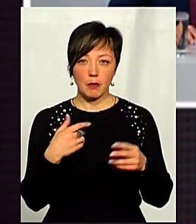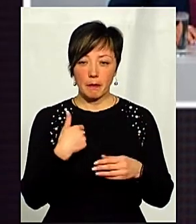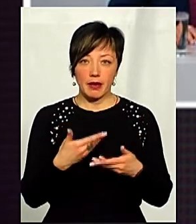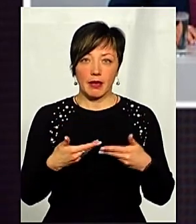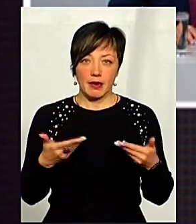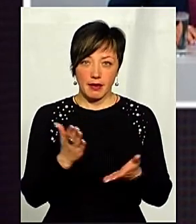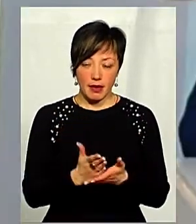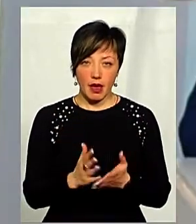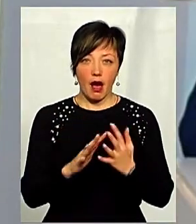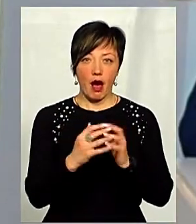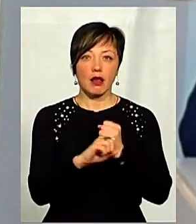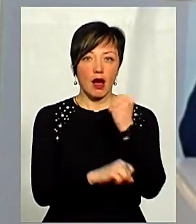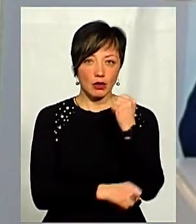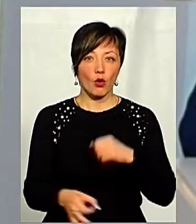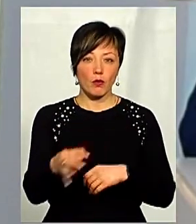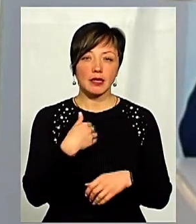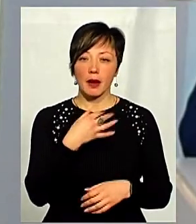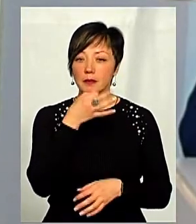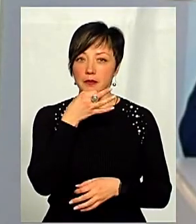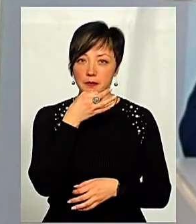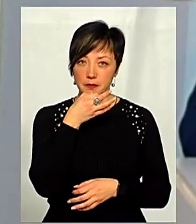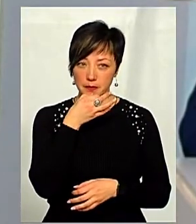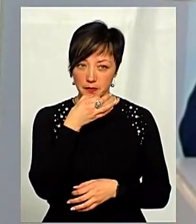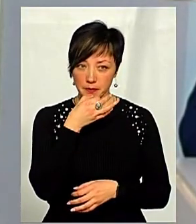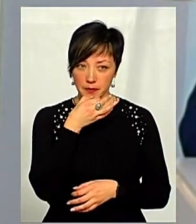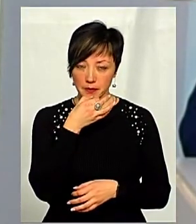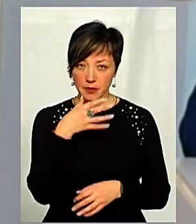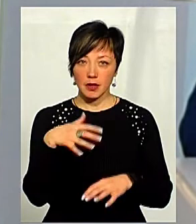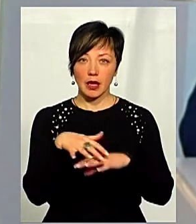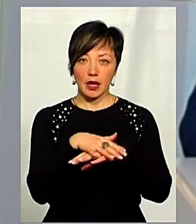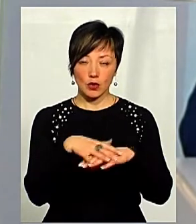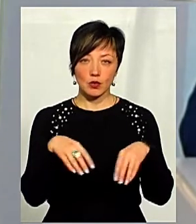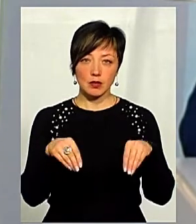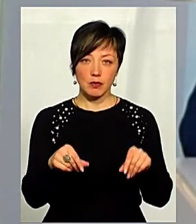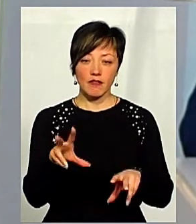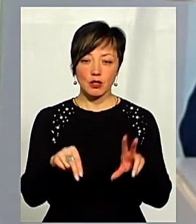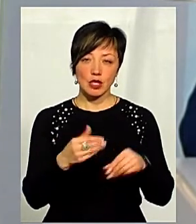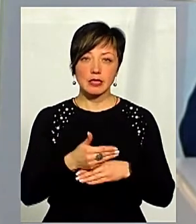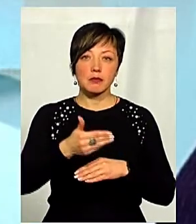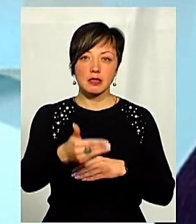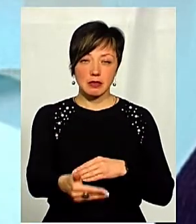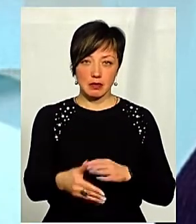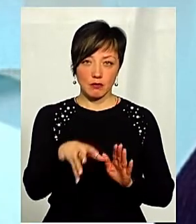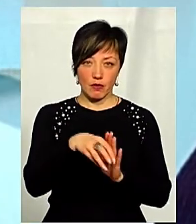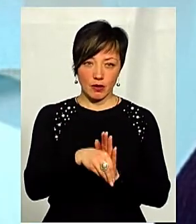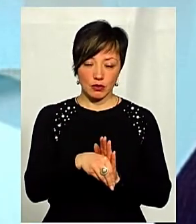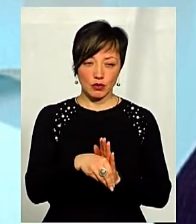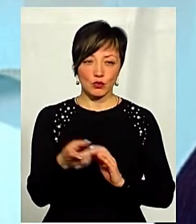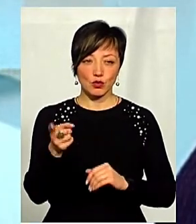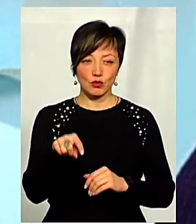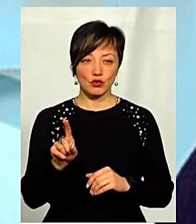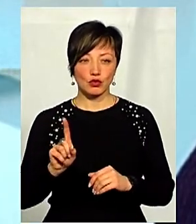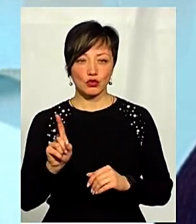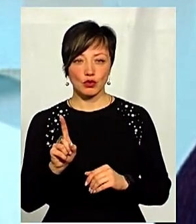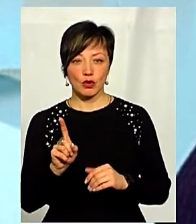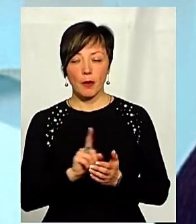областю. Я є прихильником ринку землі. Вважаю, що ми вже запізнилися з його впровадженням. Тому